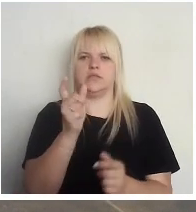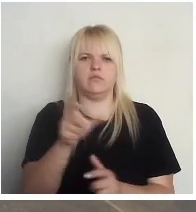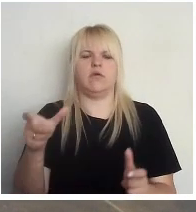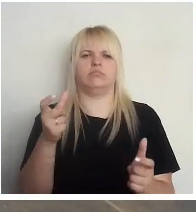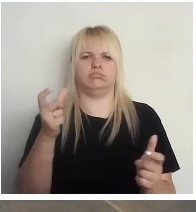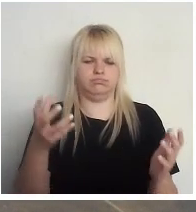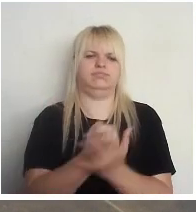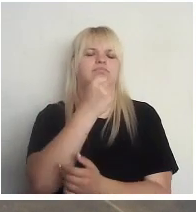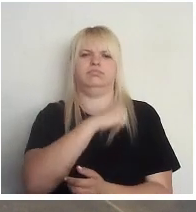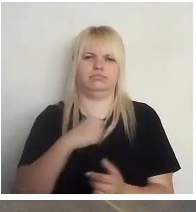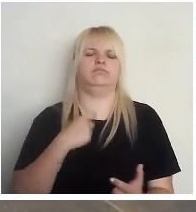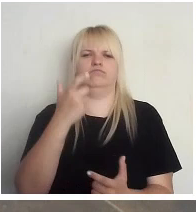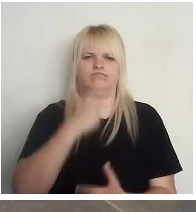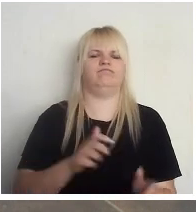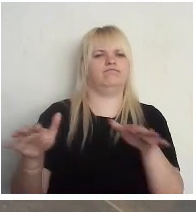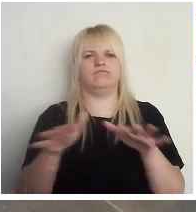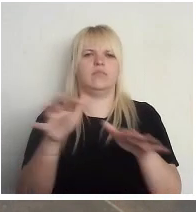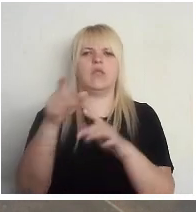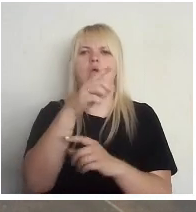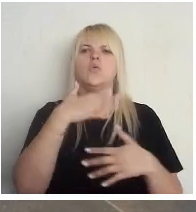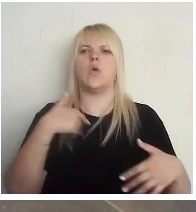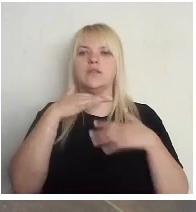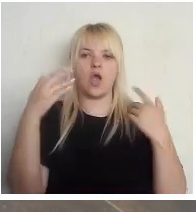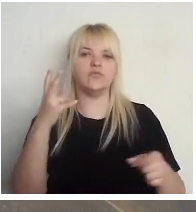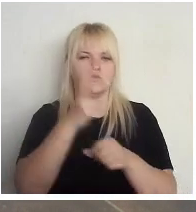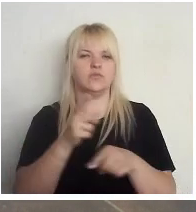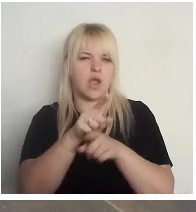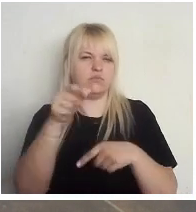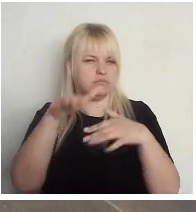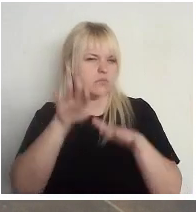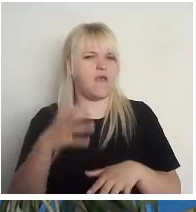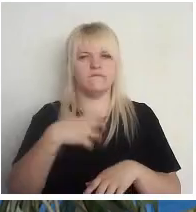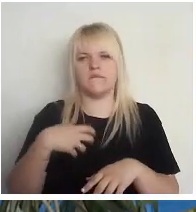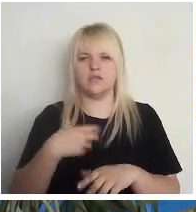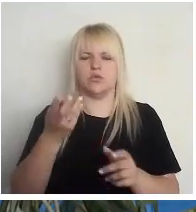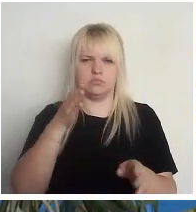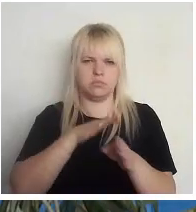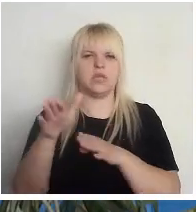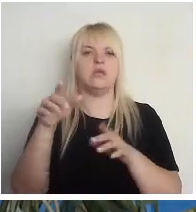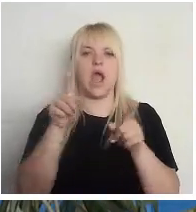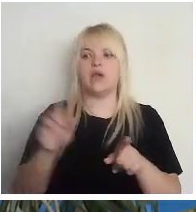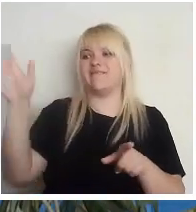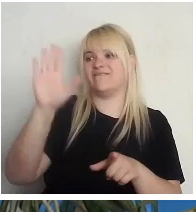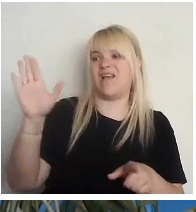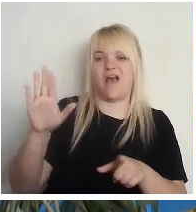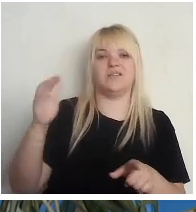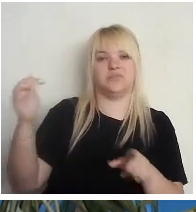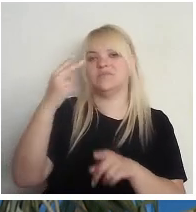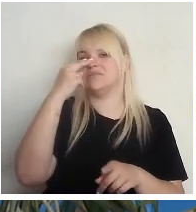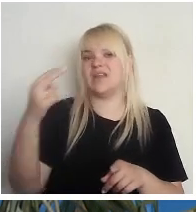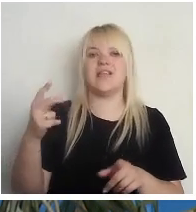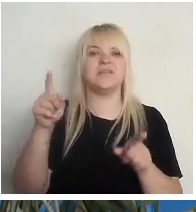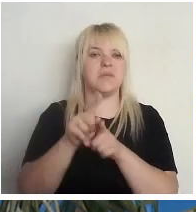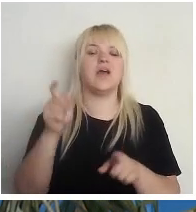daudz, kur ir tās funkcijas vai šie lēmumi, kas ir jāpildumi. Mēs arī no valsts puses daudz redzam, kur tiešām šīs